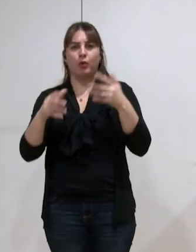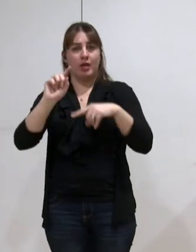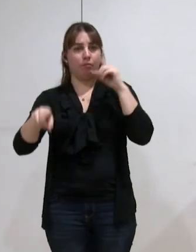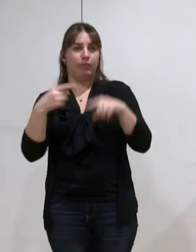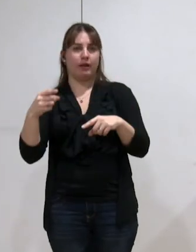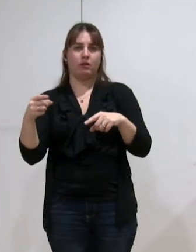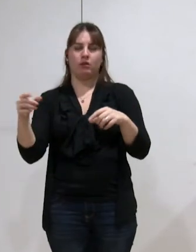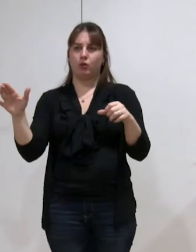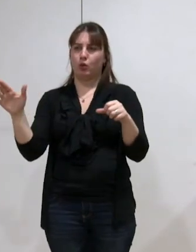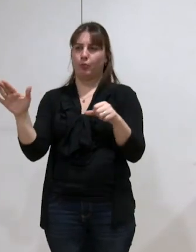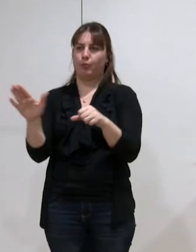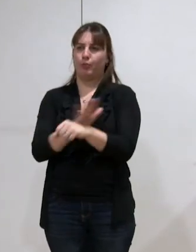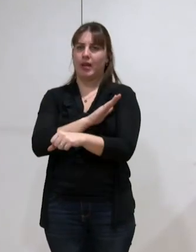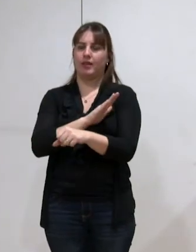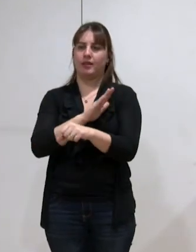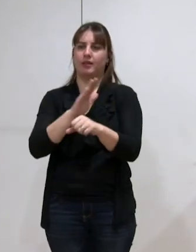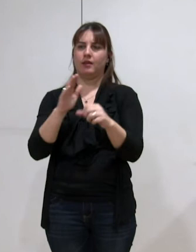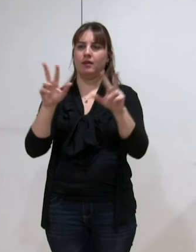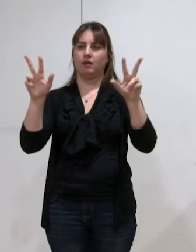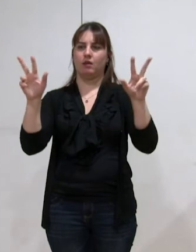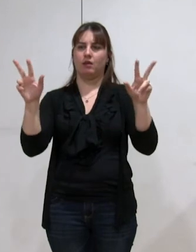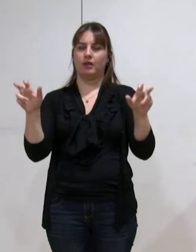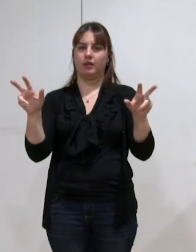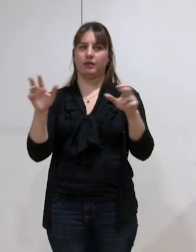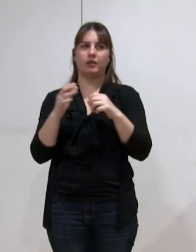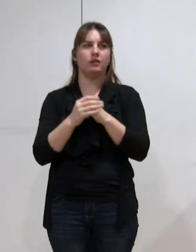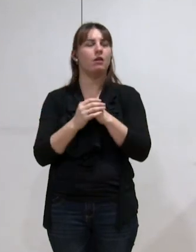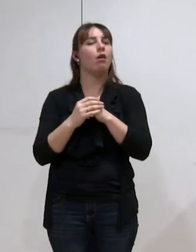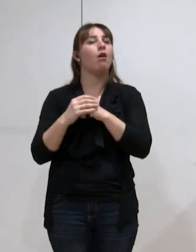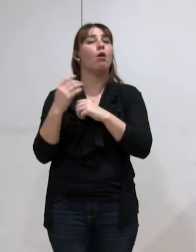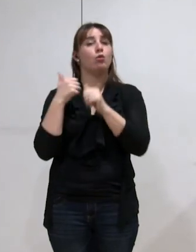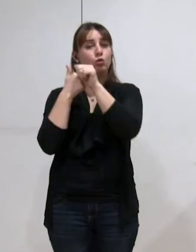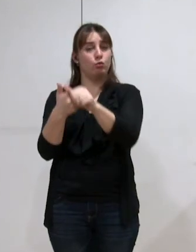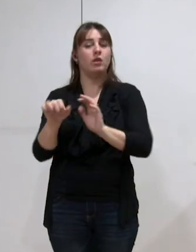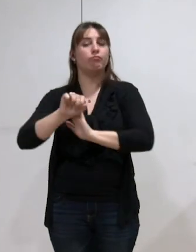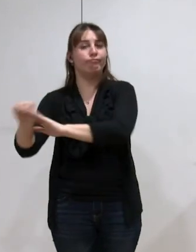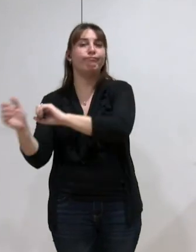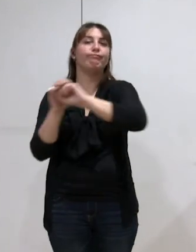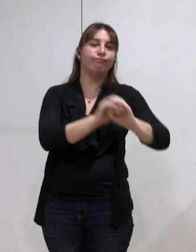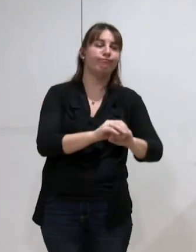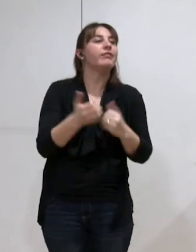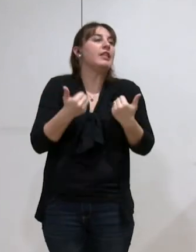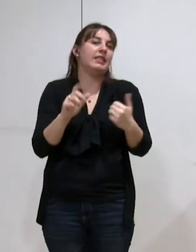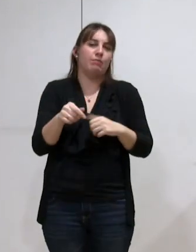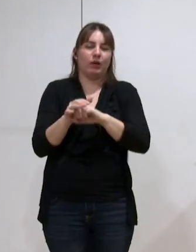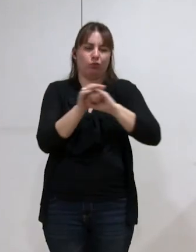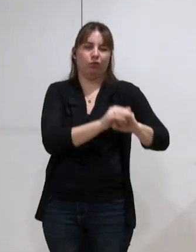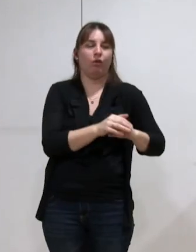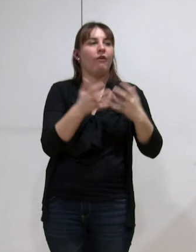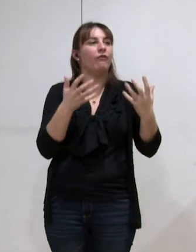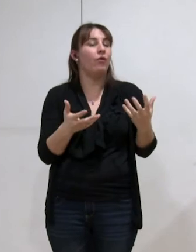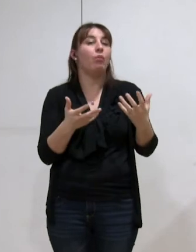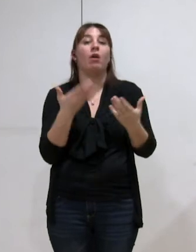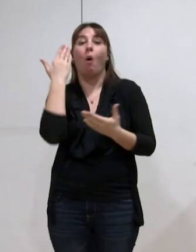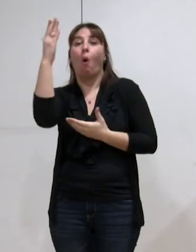exercice et donc d'avoir une couleur politique comme nous avons une couleur politique ici même si dans certains bureaux de vote il se pourrait